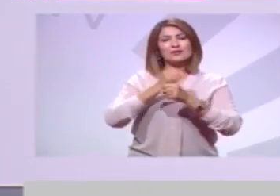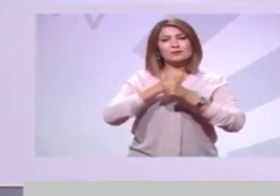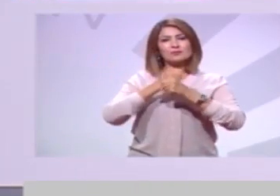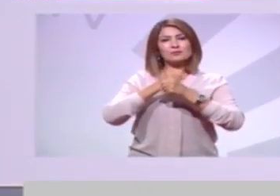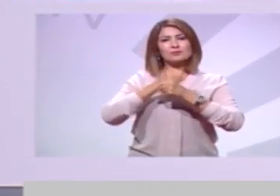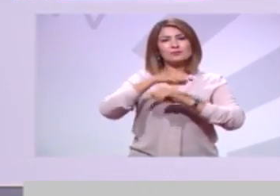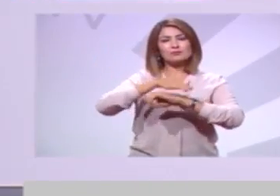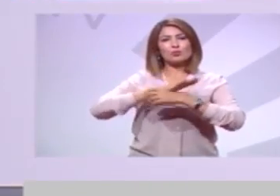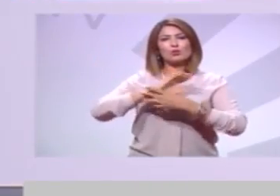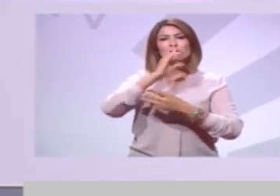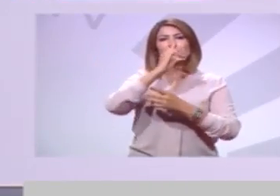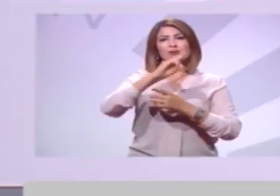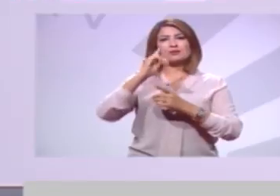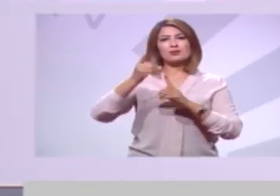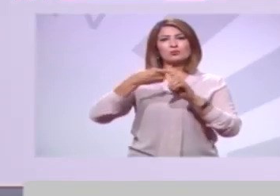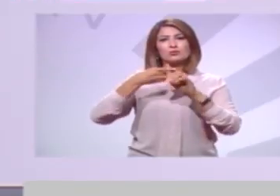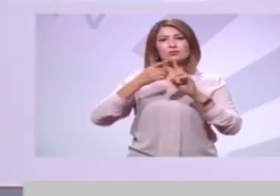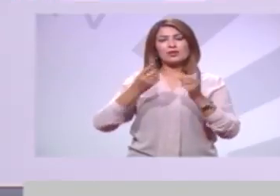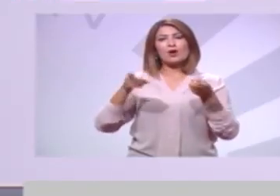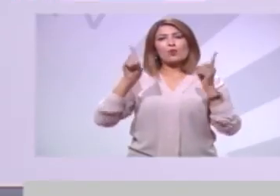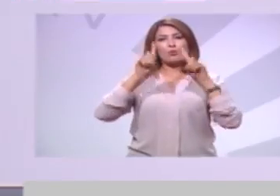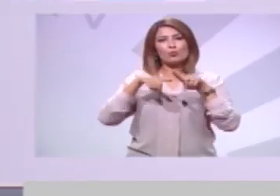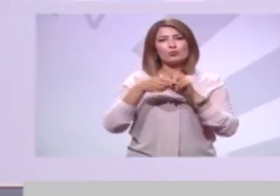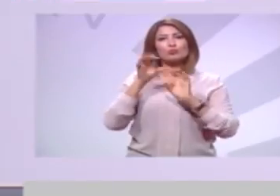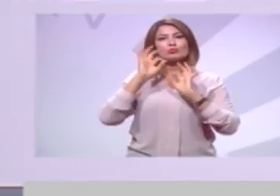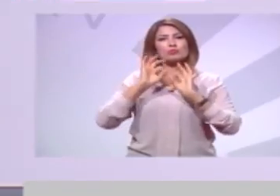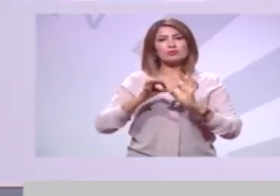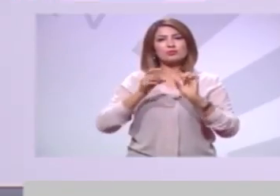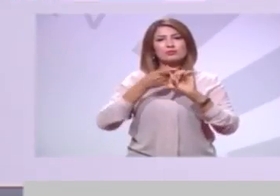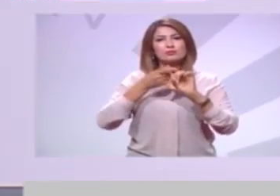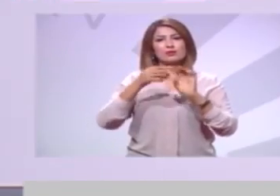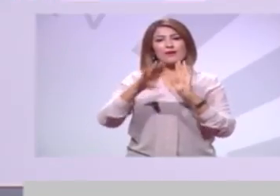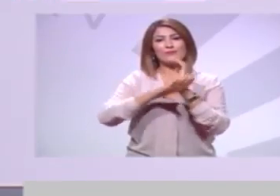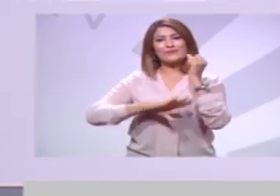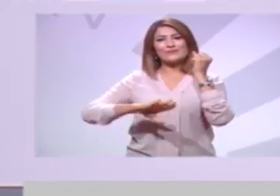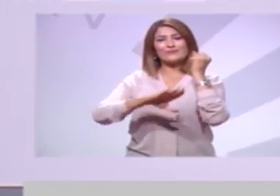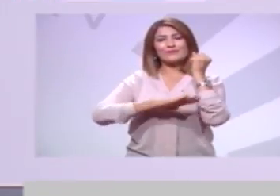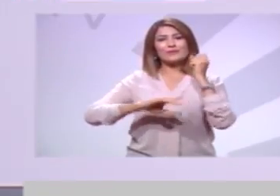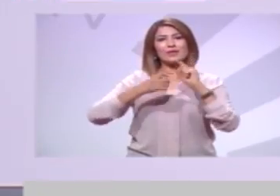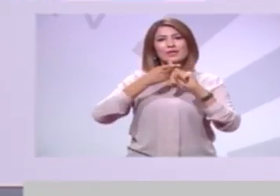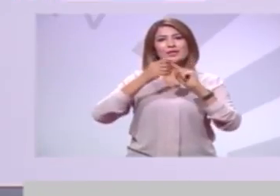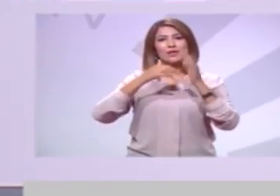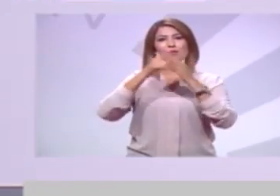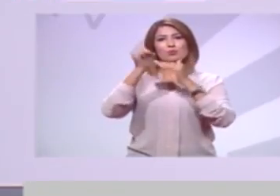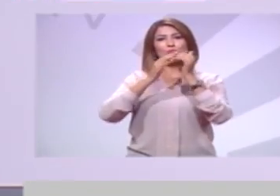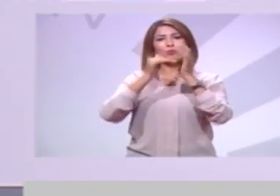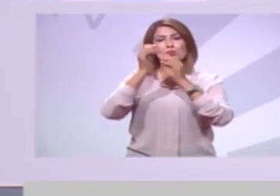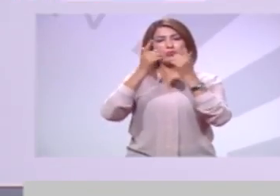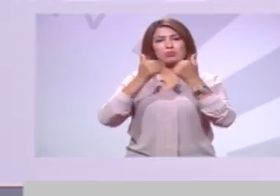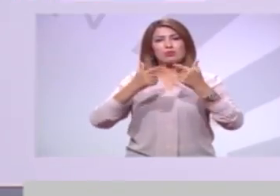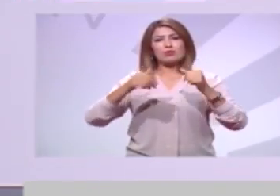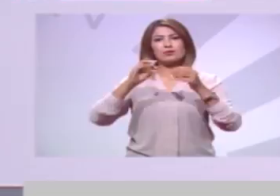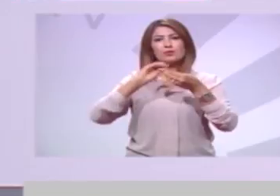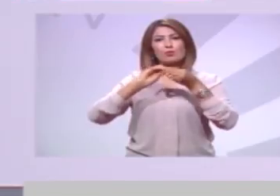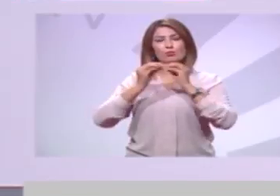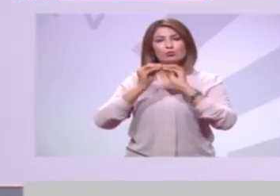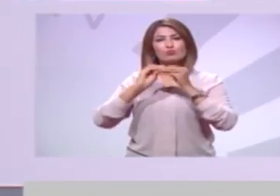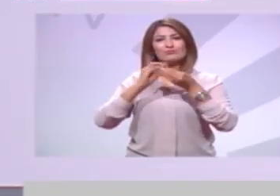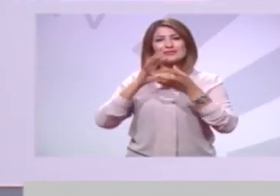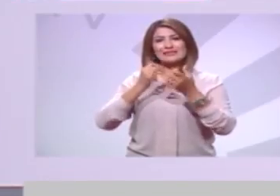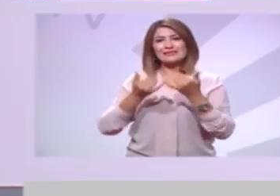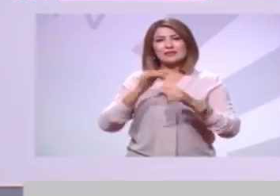في الجهة كذلك في الميدان البنية التحتية التي تعاني من من